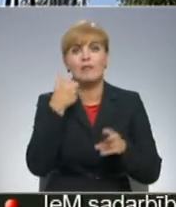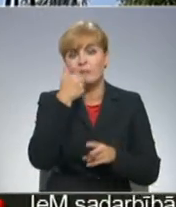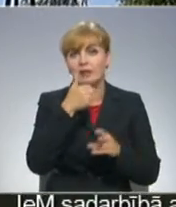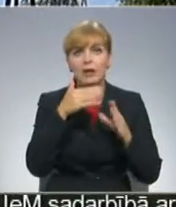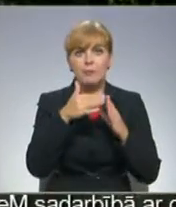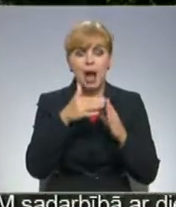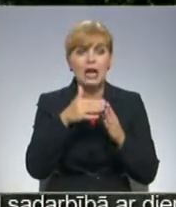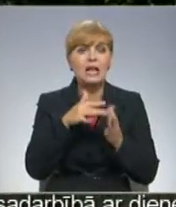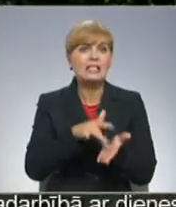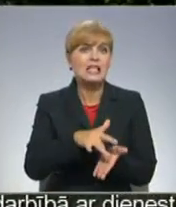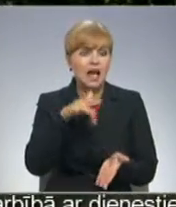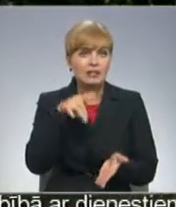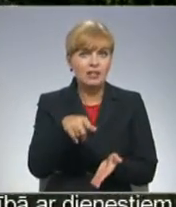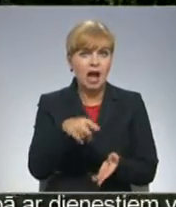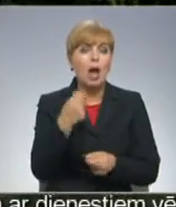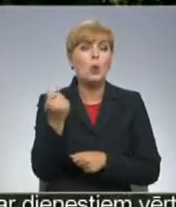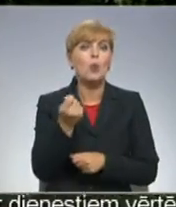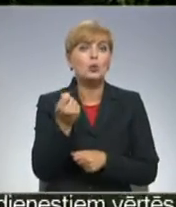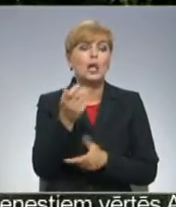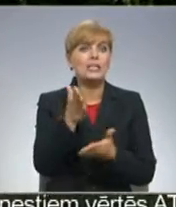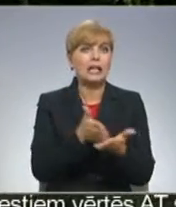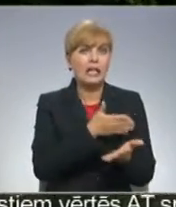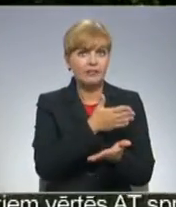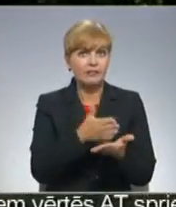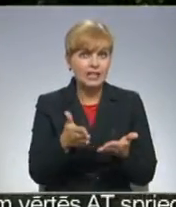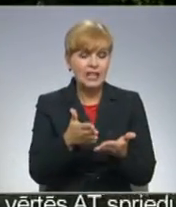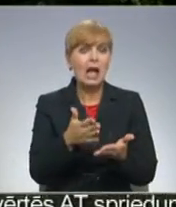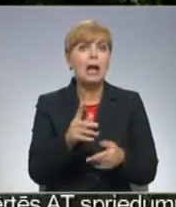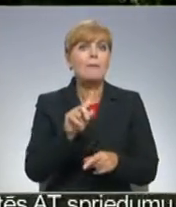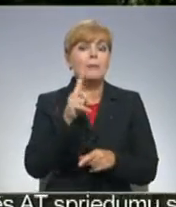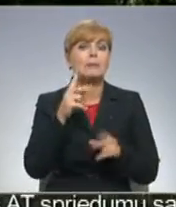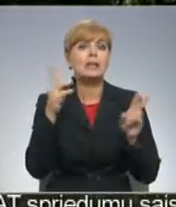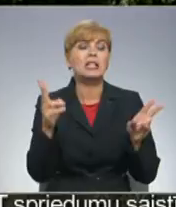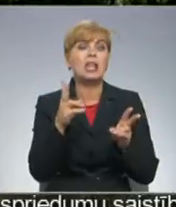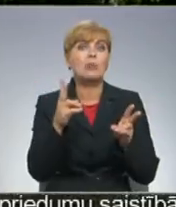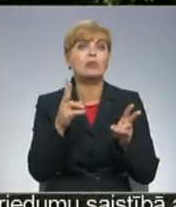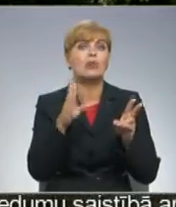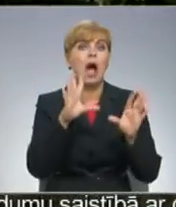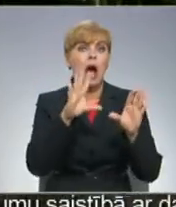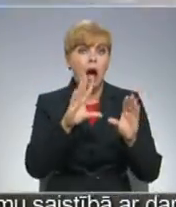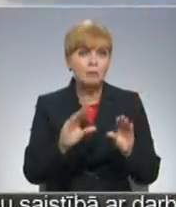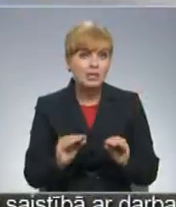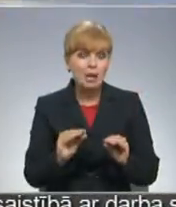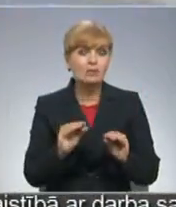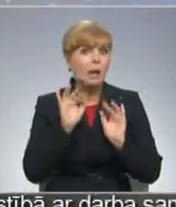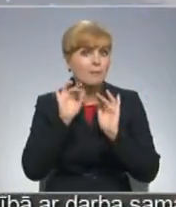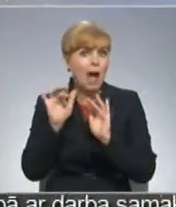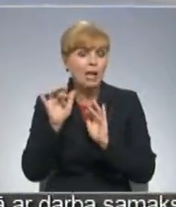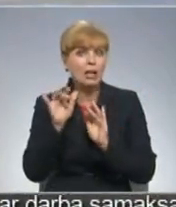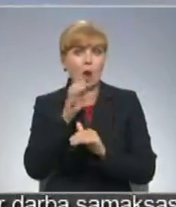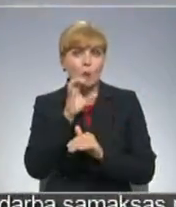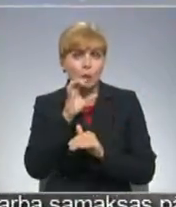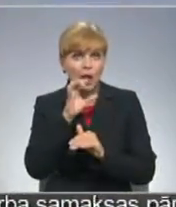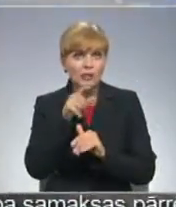ciemacentrā. Uguns zēsieki atrodas zēsts, tad ir tā, ka pirmās liesums tiek apdzēsts, bet kam var meklēt ūdens, tas aizdegušais